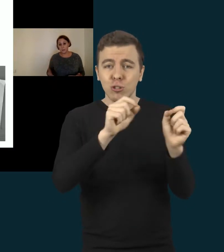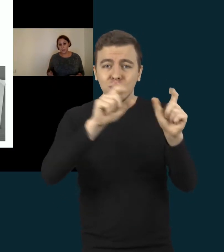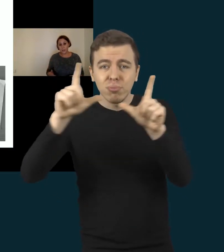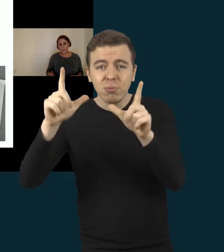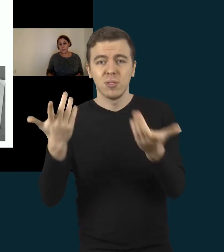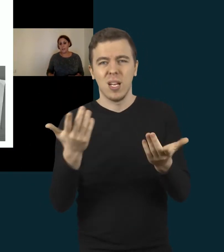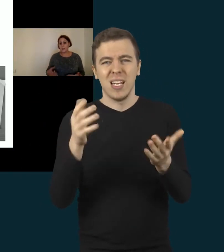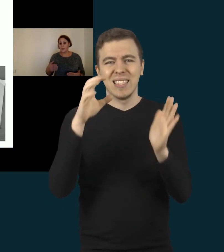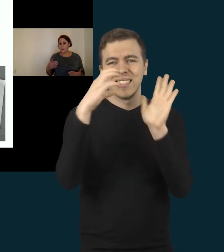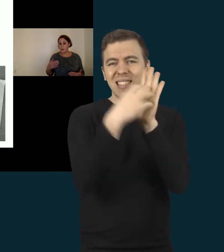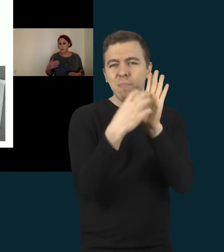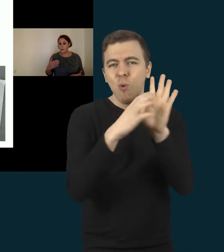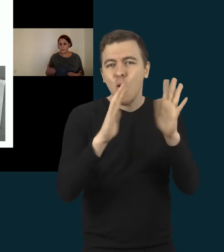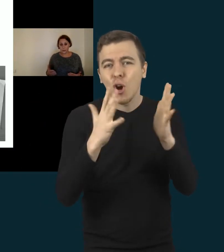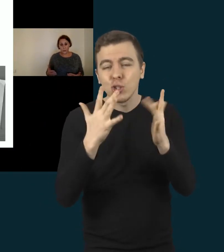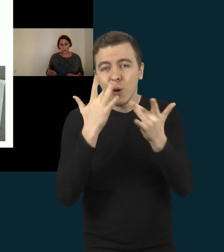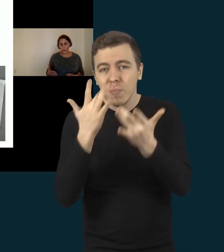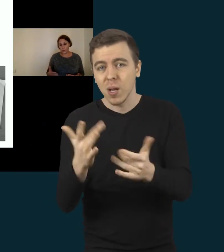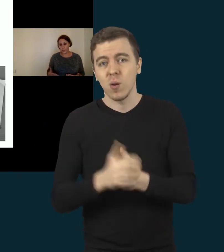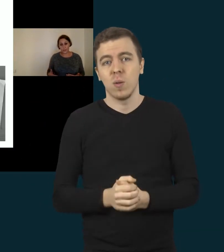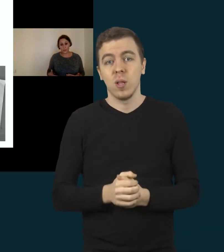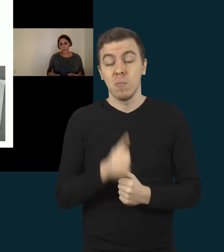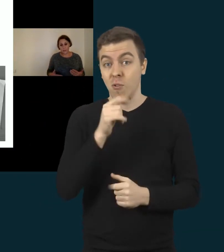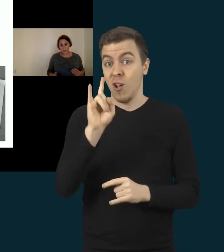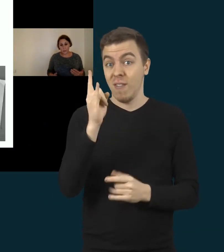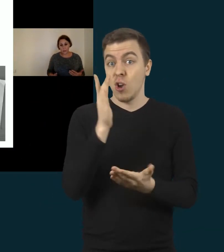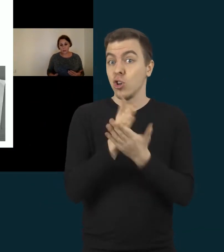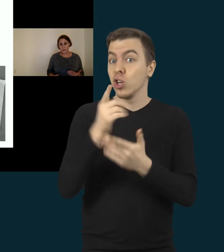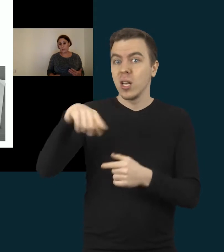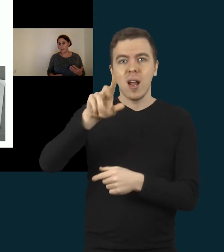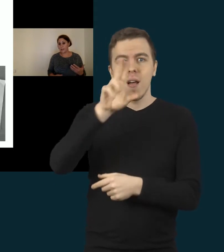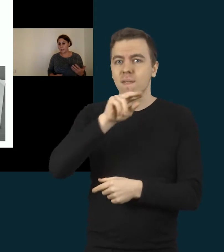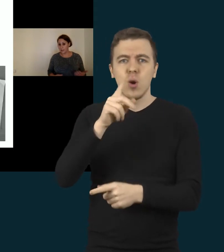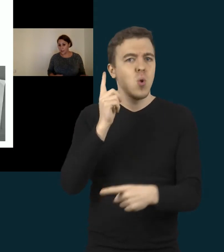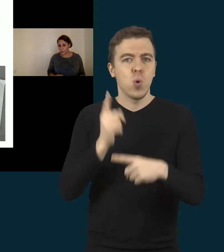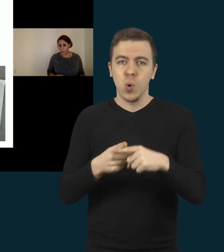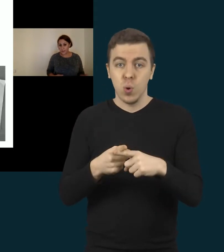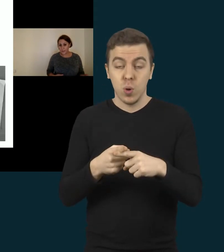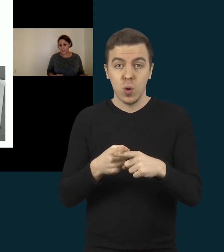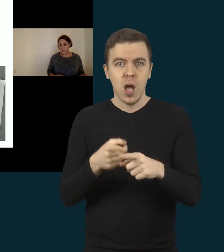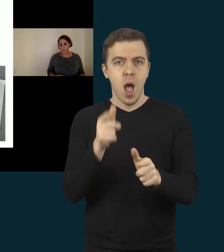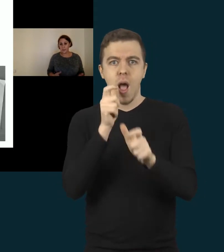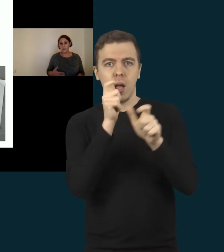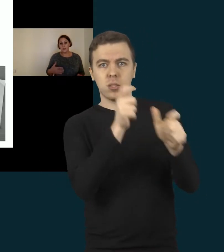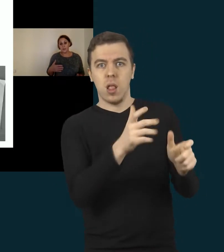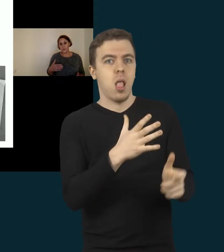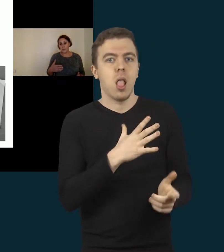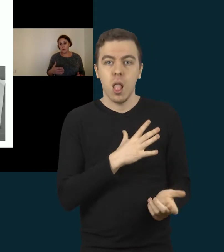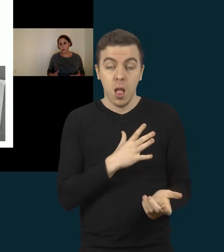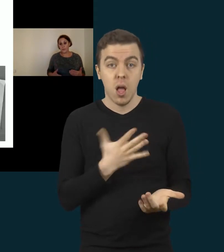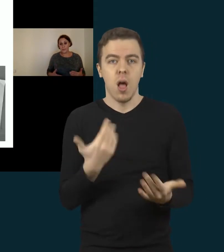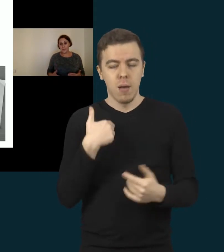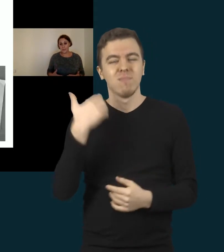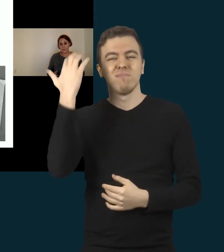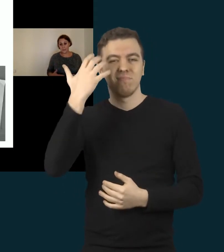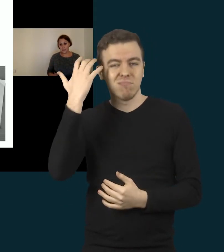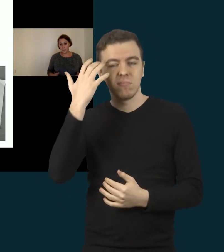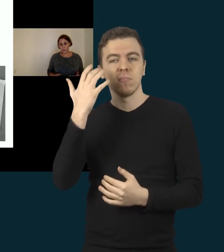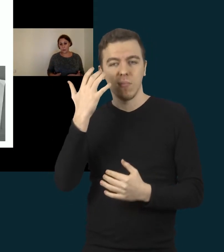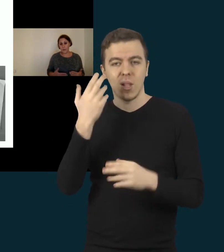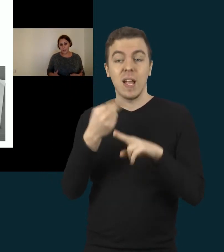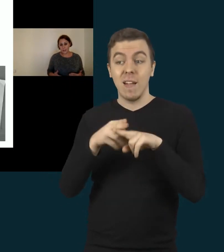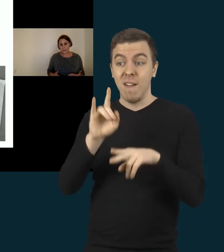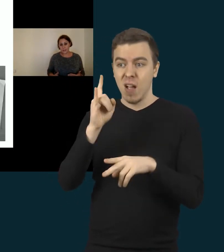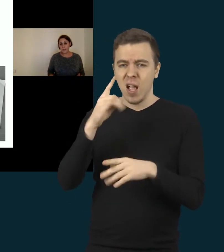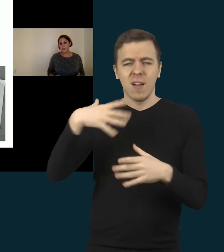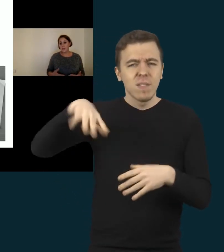simboliais, nes turim vaikų, kurie yra neverbalūs ir jie negalėtų atsakyti. Tai galvojam, kad kiekvienas vaikas būtų